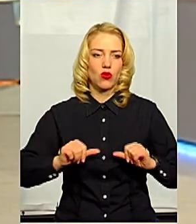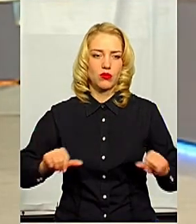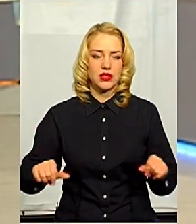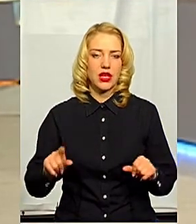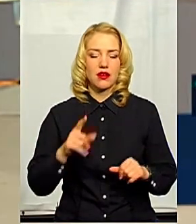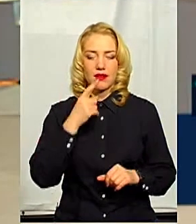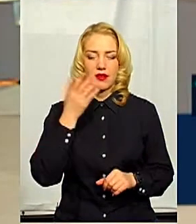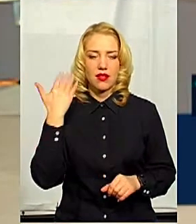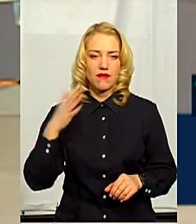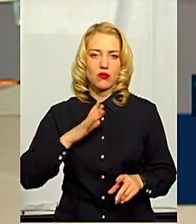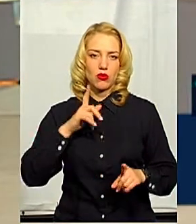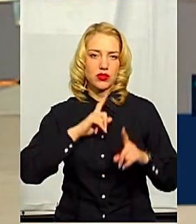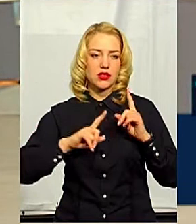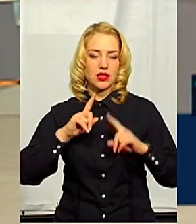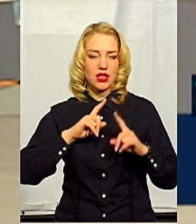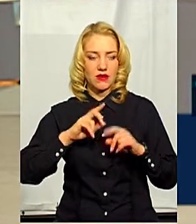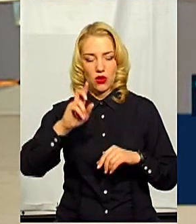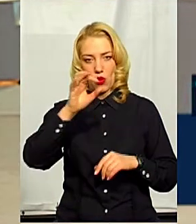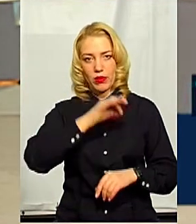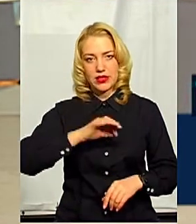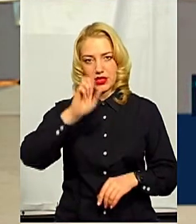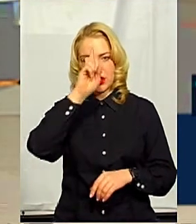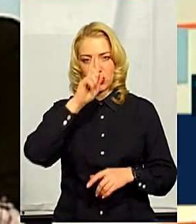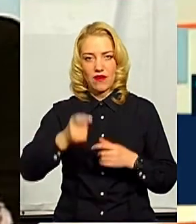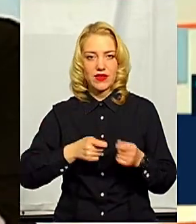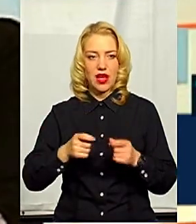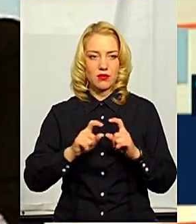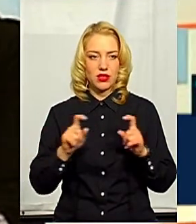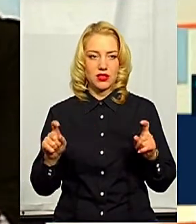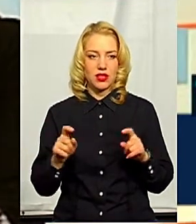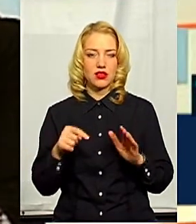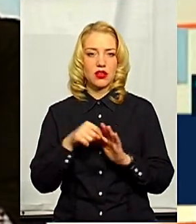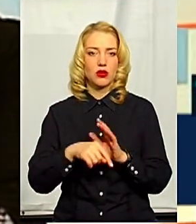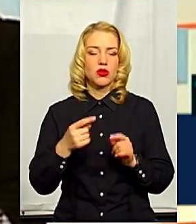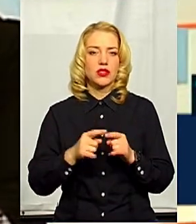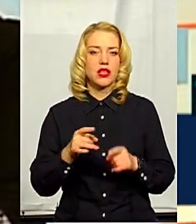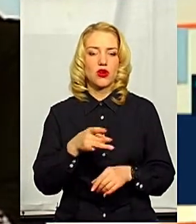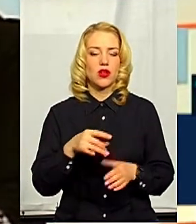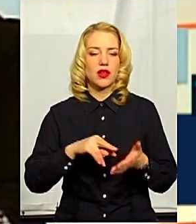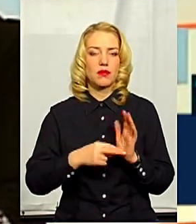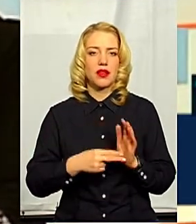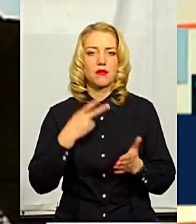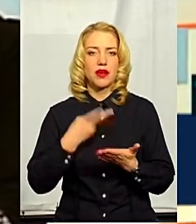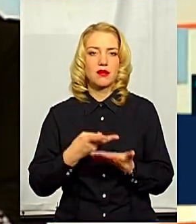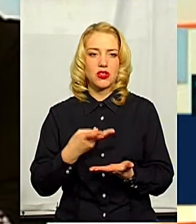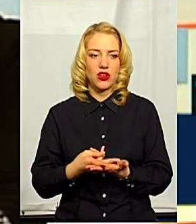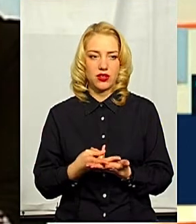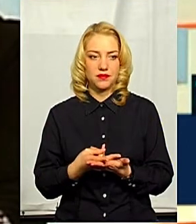засідала в обласній державній адміністрації. Тобто, це регіональний план передбачає